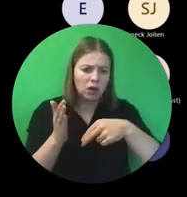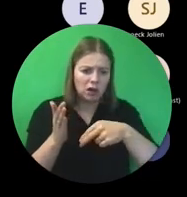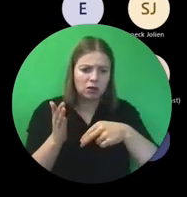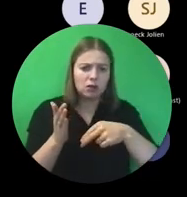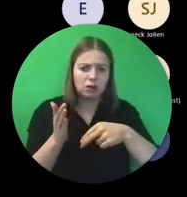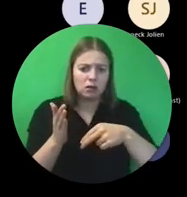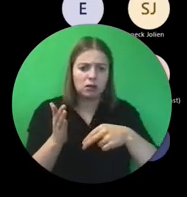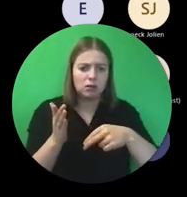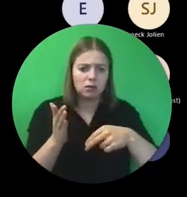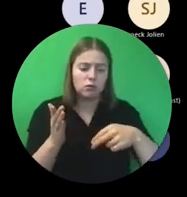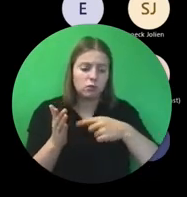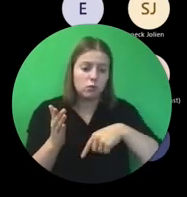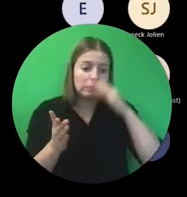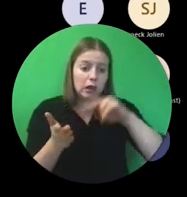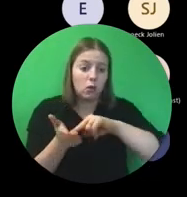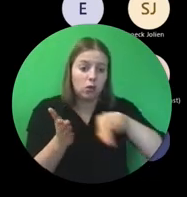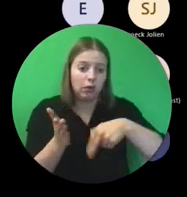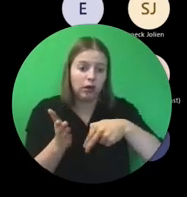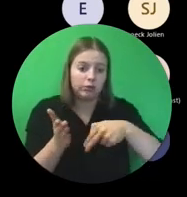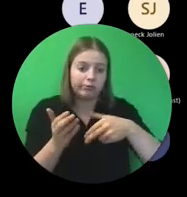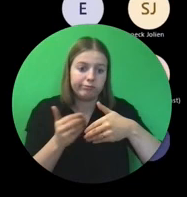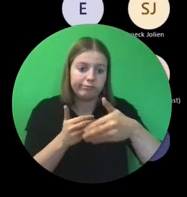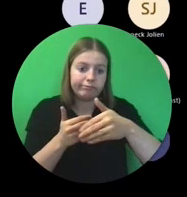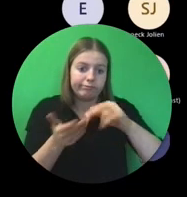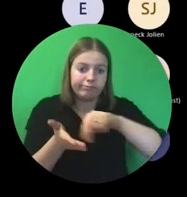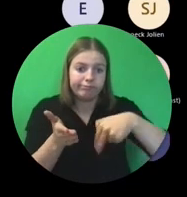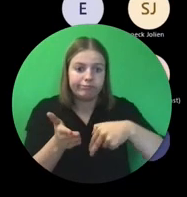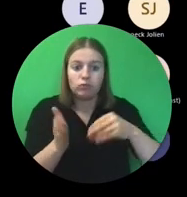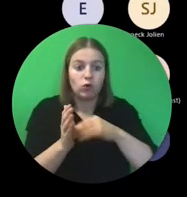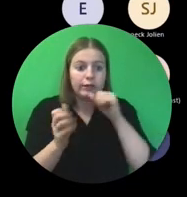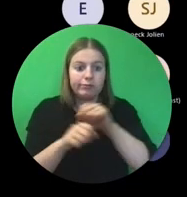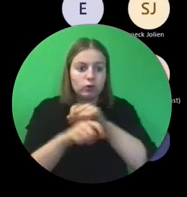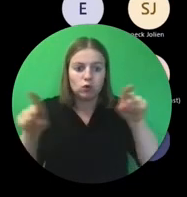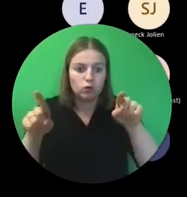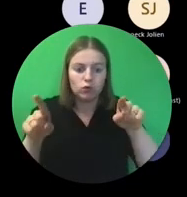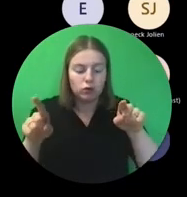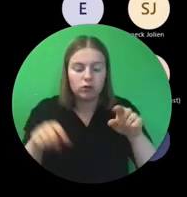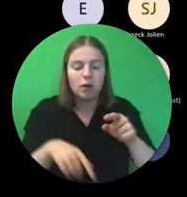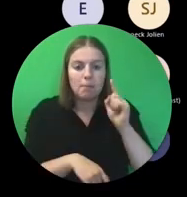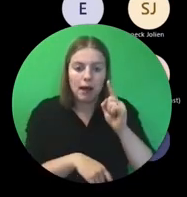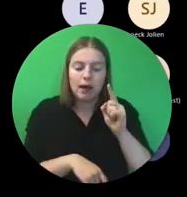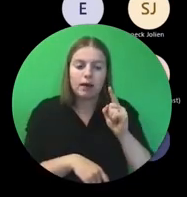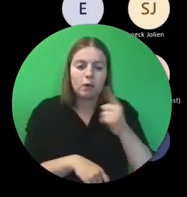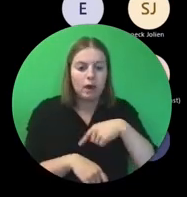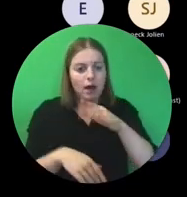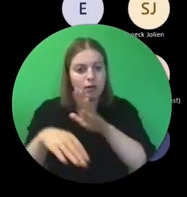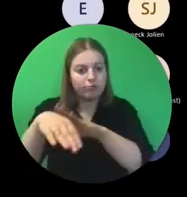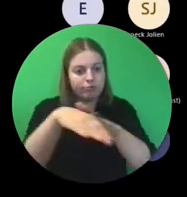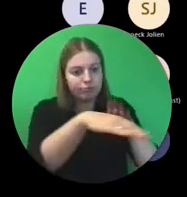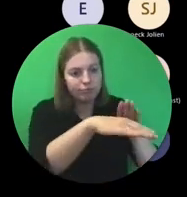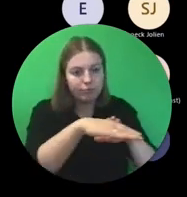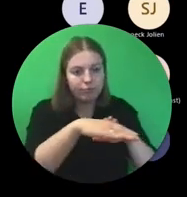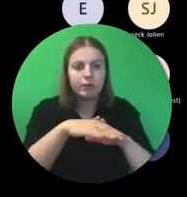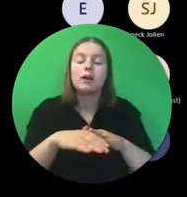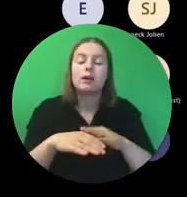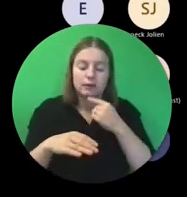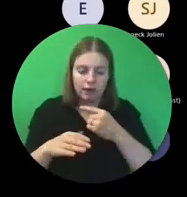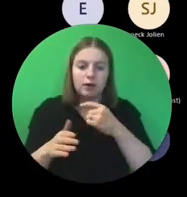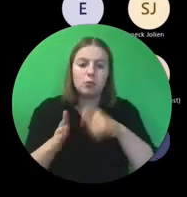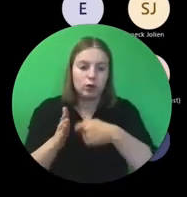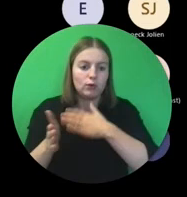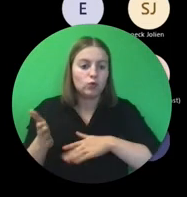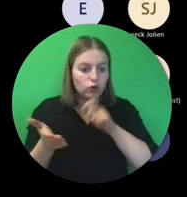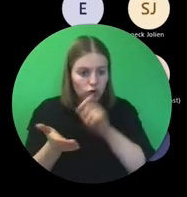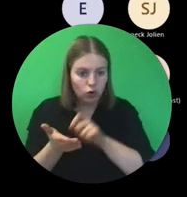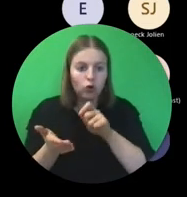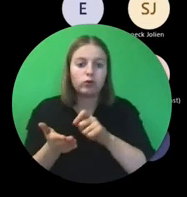gaan aangaan. Die zijn nog niet vertrokken, maar je hebt van ons wel al een melding gekregen van je project is goedgekeurd. Dan hebben we nu je